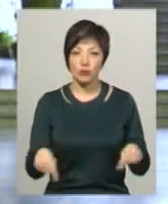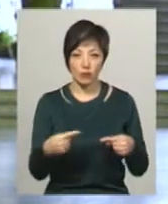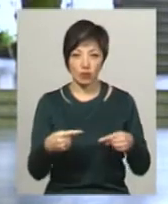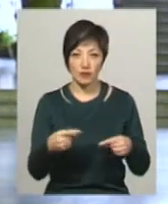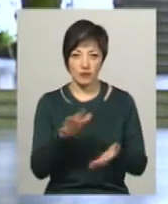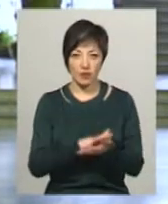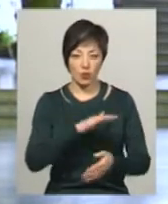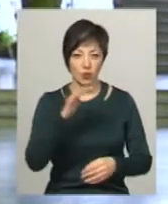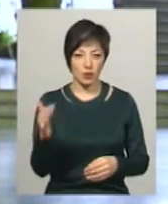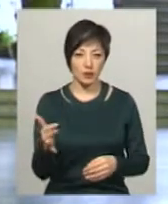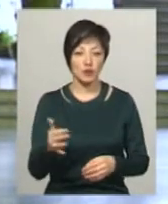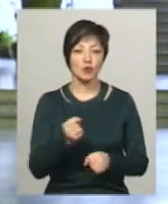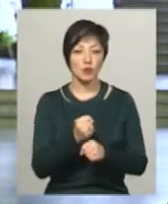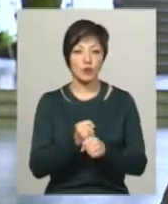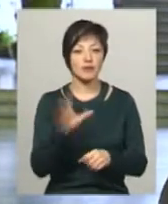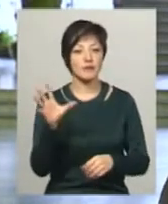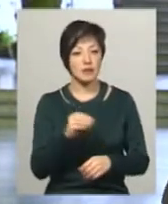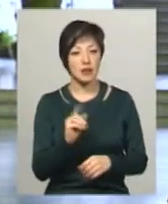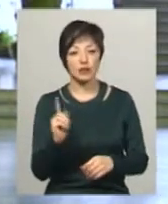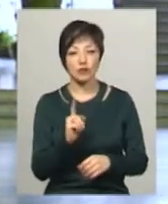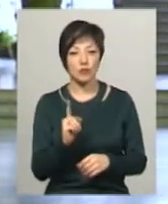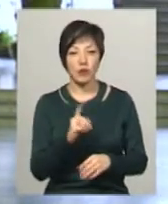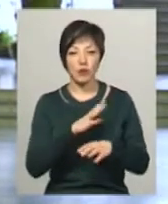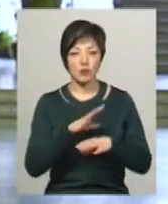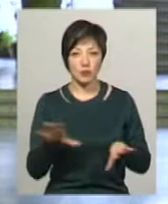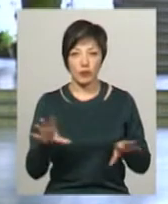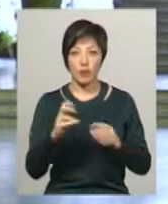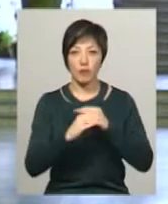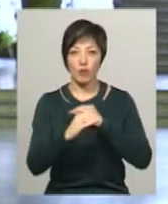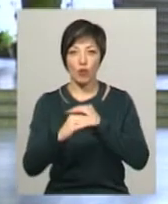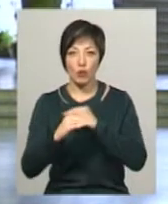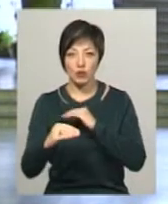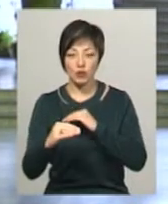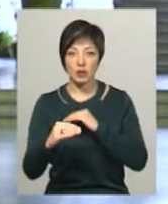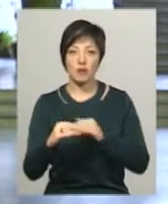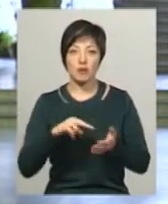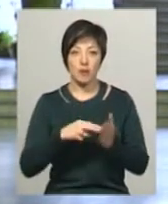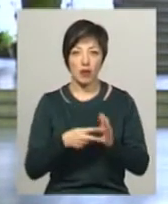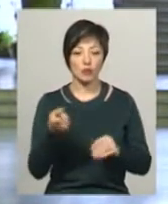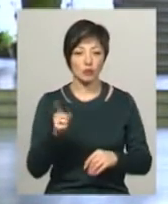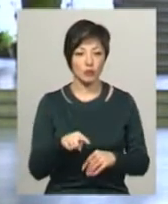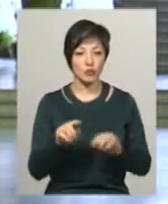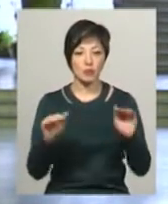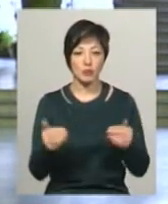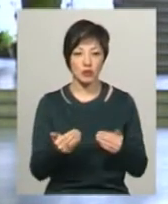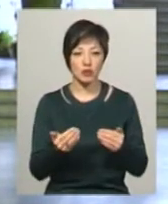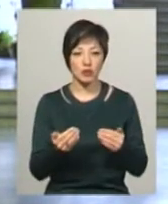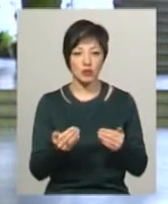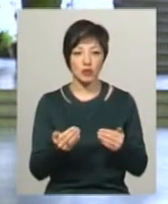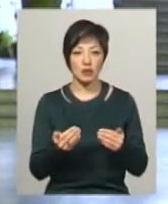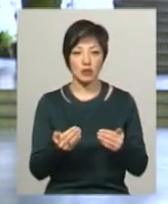відходи. Тобто зробити все, щоб не йшло на полігон, в плані тому, щоб зменшити навіть